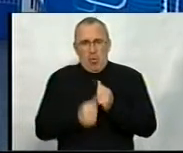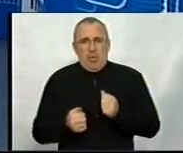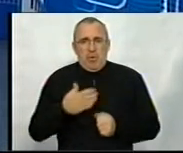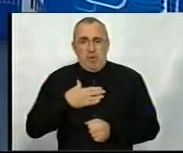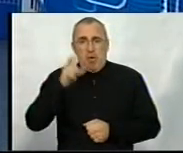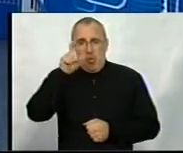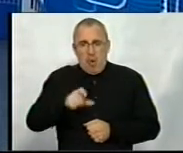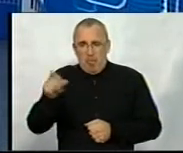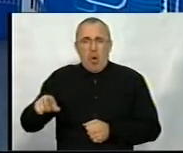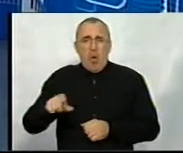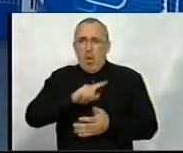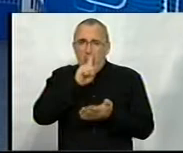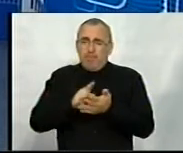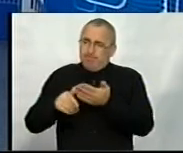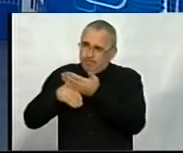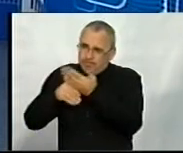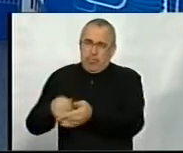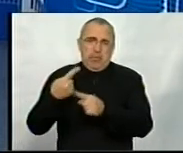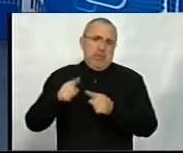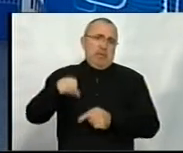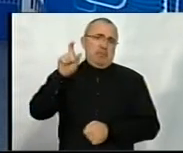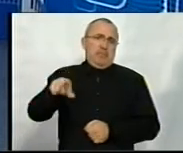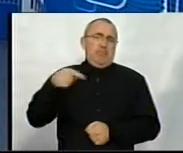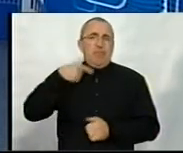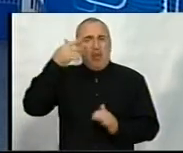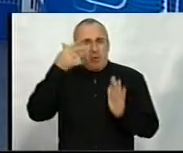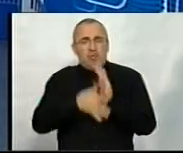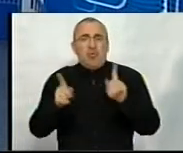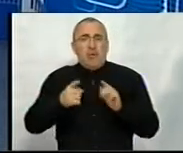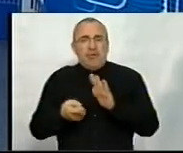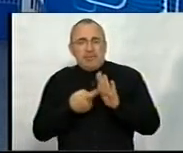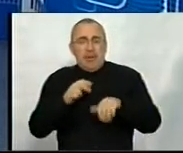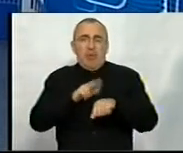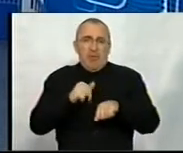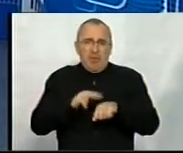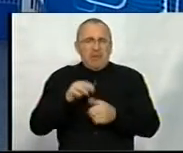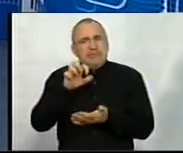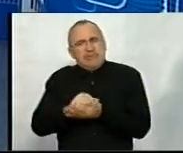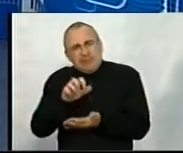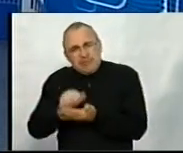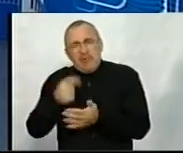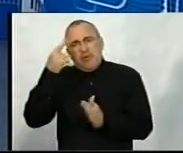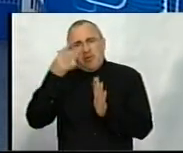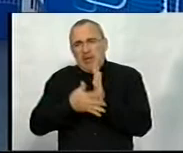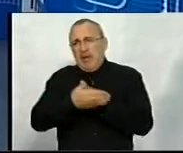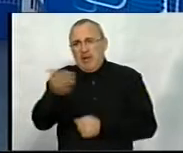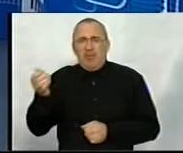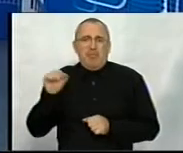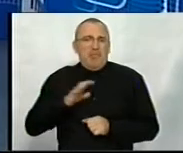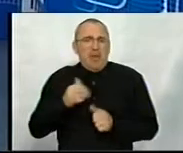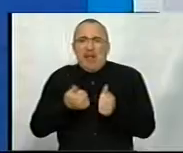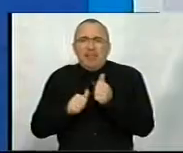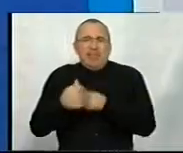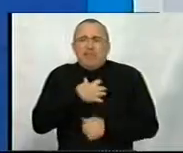це наш громадянський обов'язок – просто допомагати таким людям. Я розумію, що слідчі поліції досить зайніті. Я розумію, що для них це, може, не